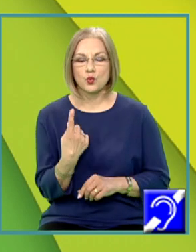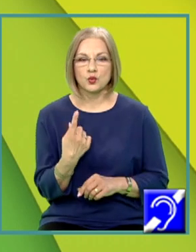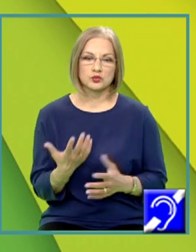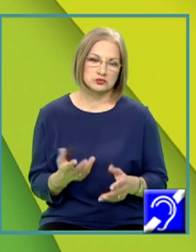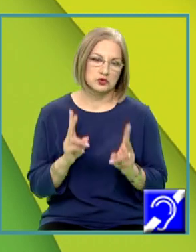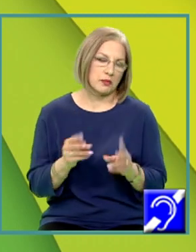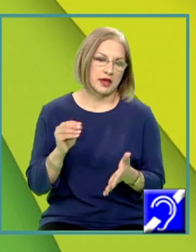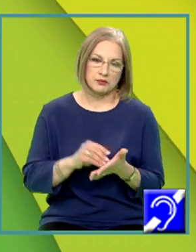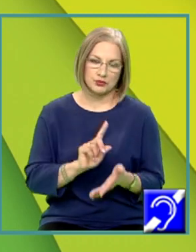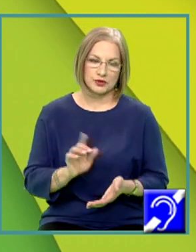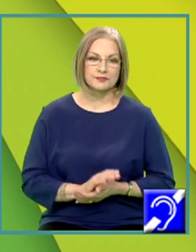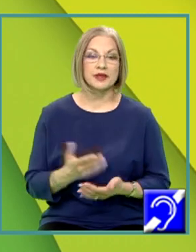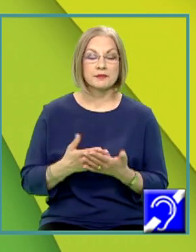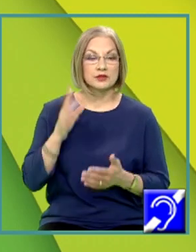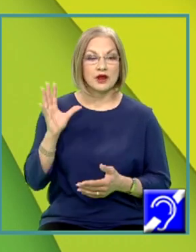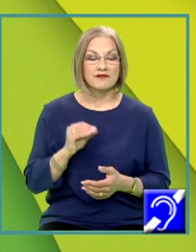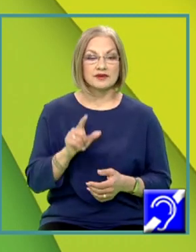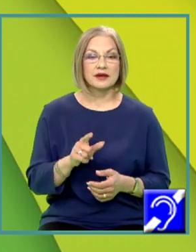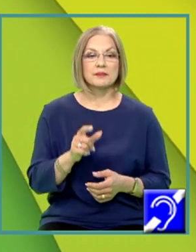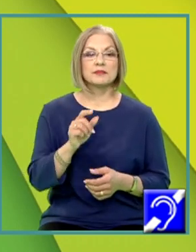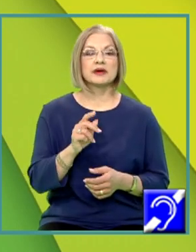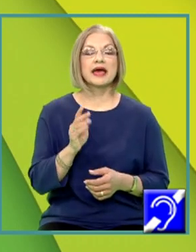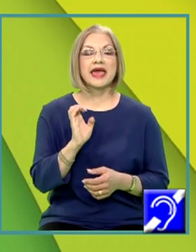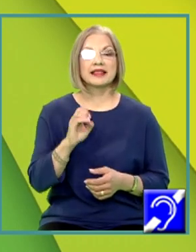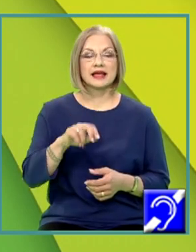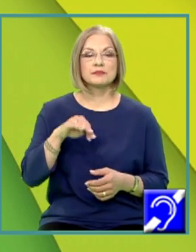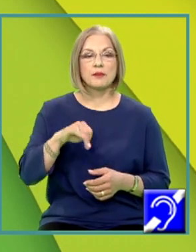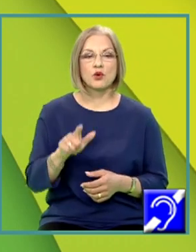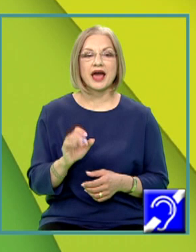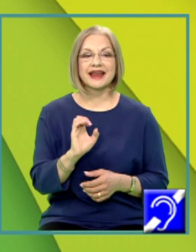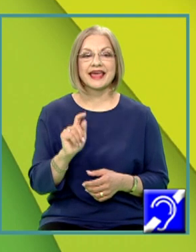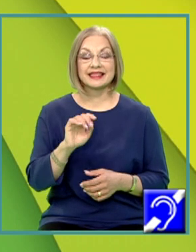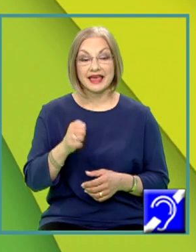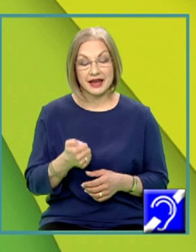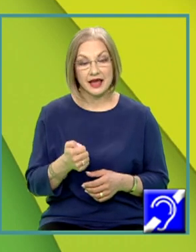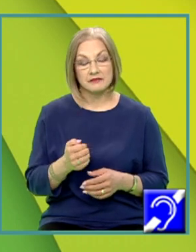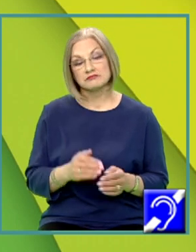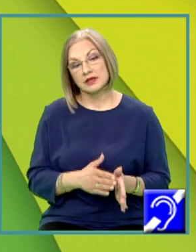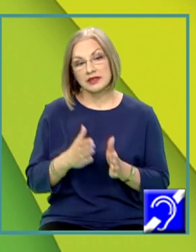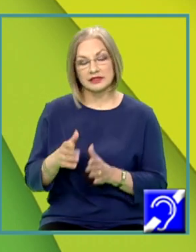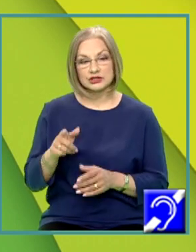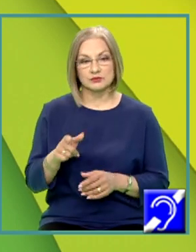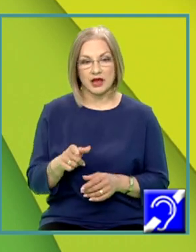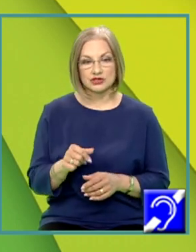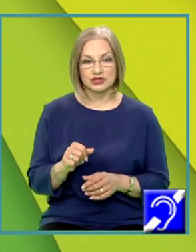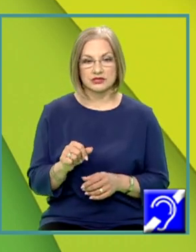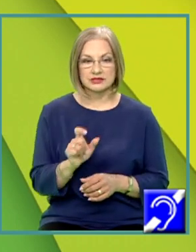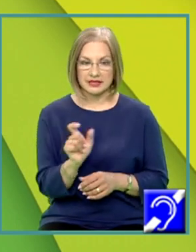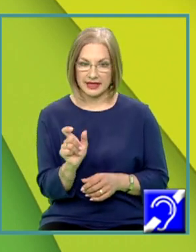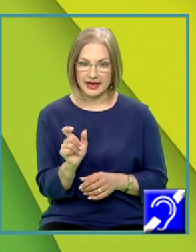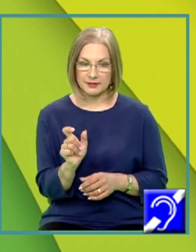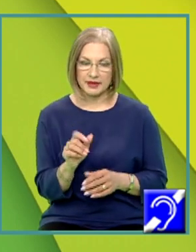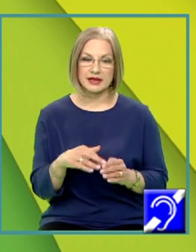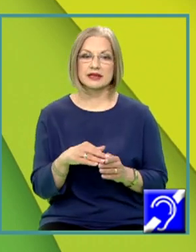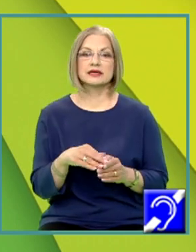punem. Pentru a afla entalpia molară de formare standard a etenei, trecem acest termen în